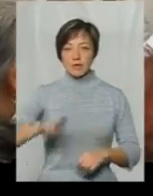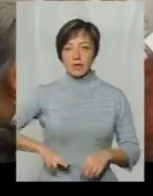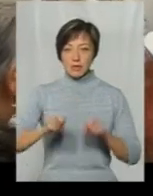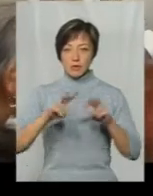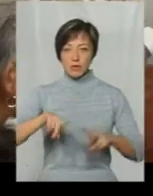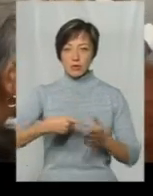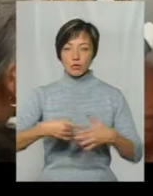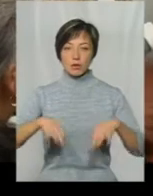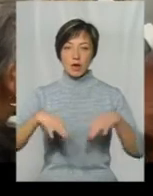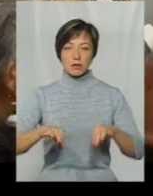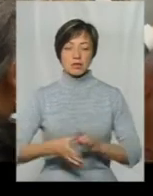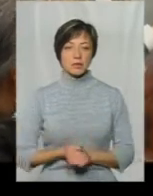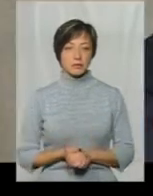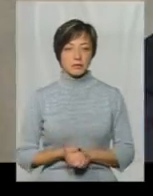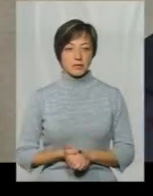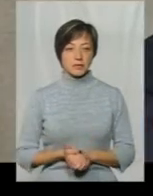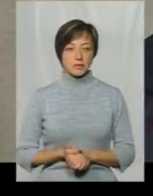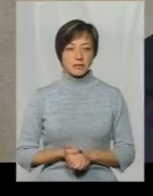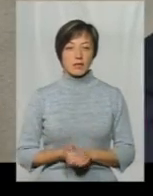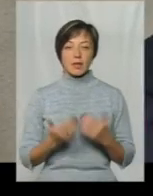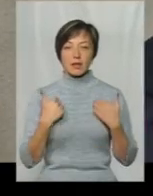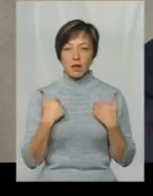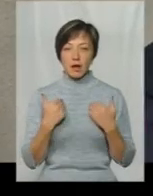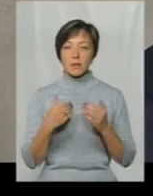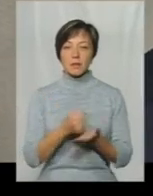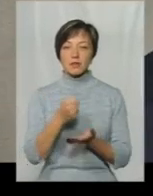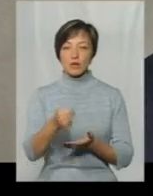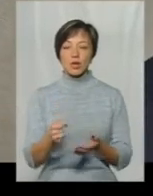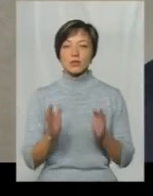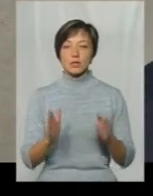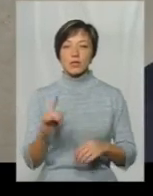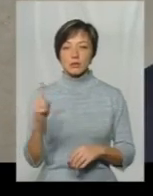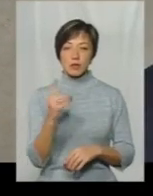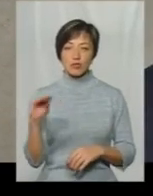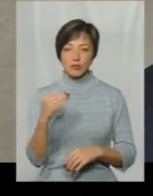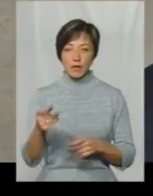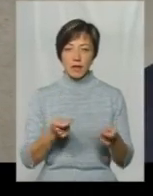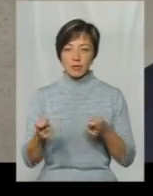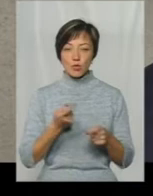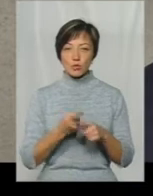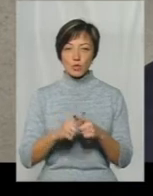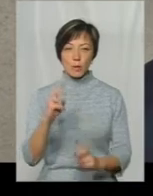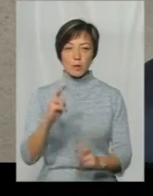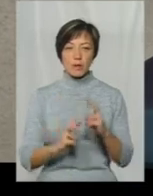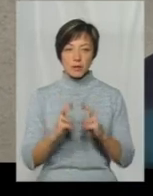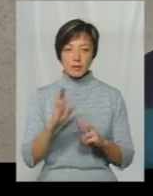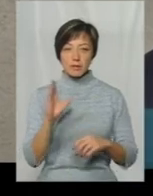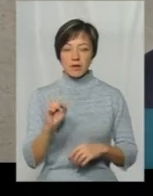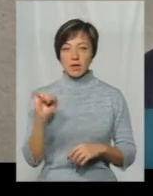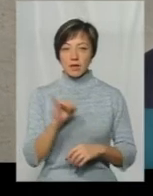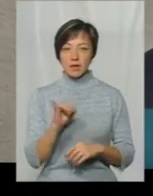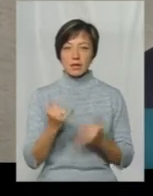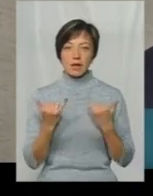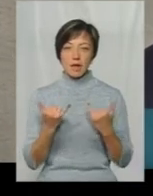спецкомунтрансу Олександр Зімін Я призначений тільки з першого жовтня керівником цього підприємства І